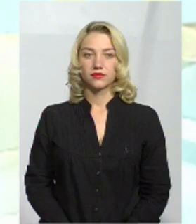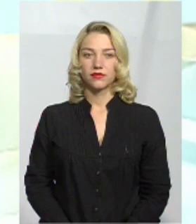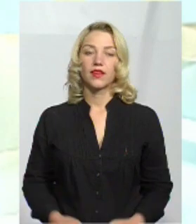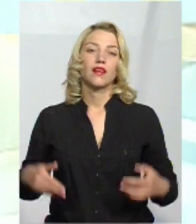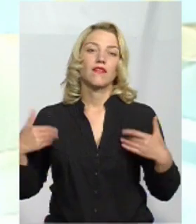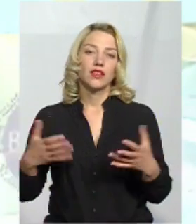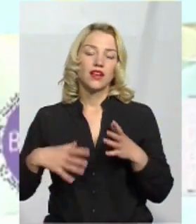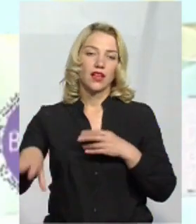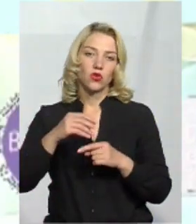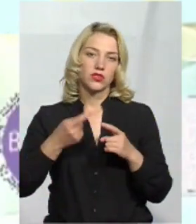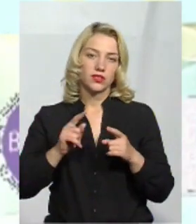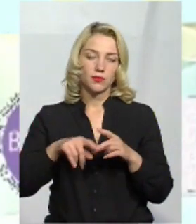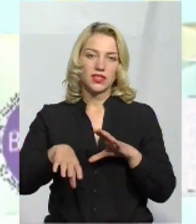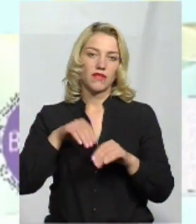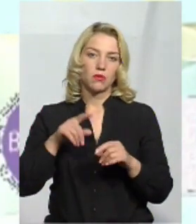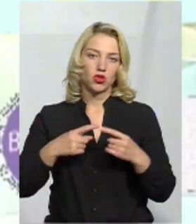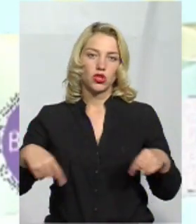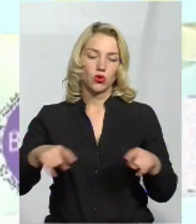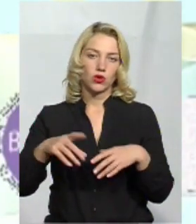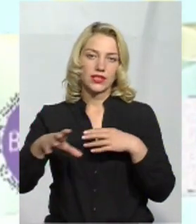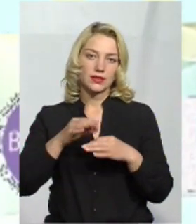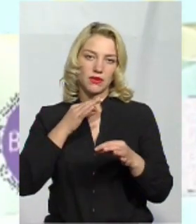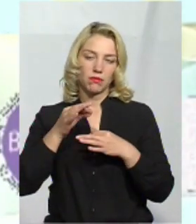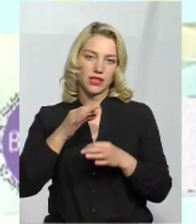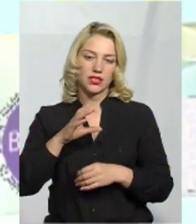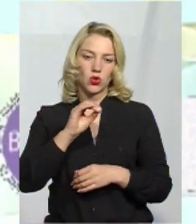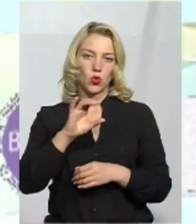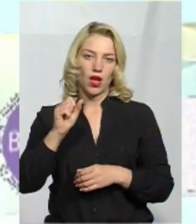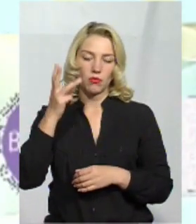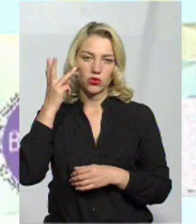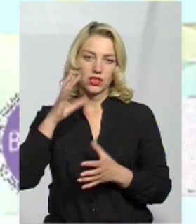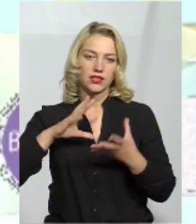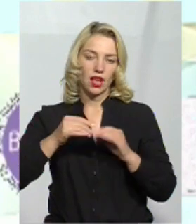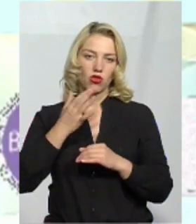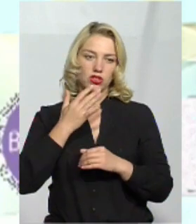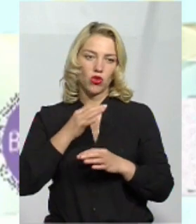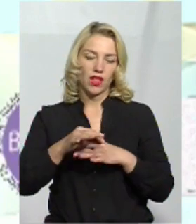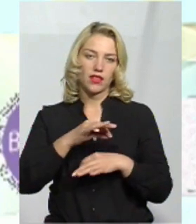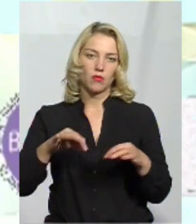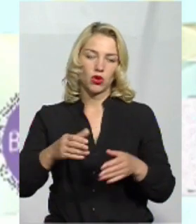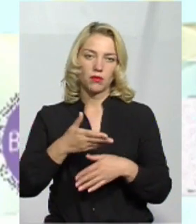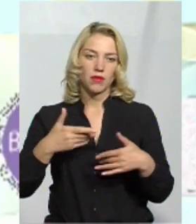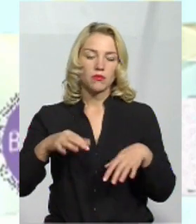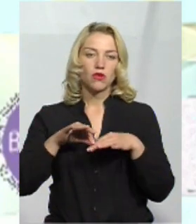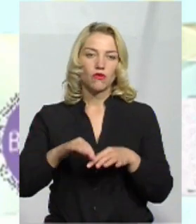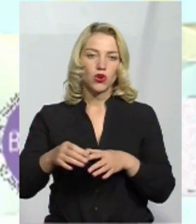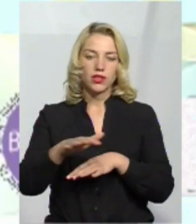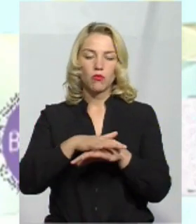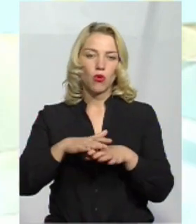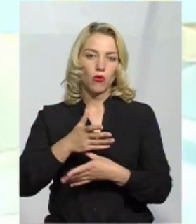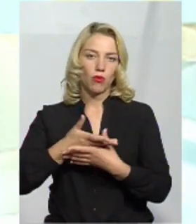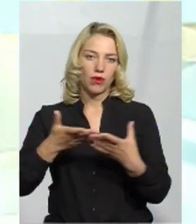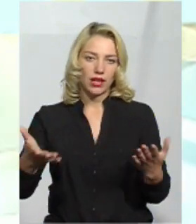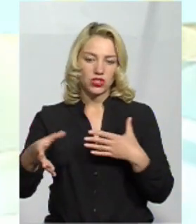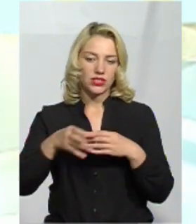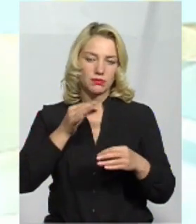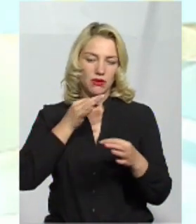Вітання всім! Це виборчий округ співбесіда на ЮАП «Діля», загальнонаціональний проєкт. Ми проводимо публічні співбесіди